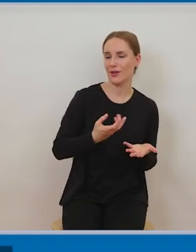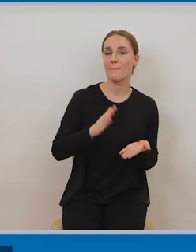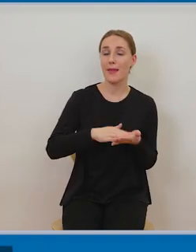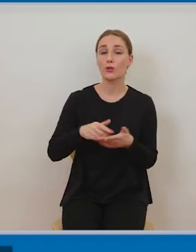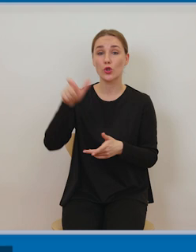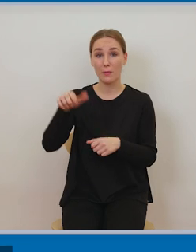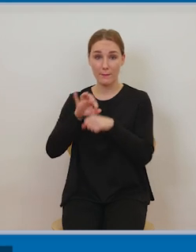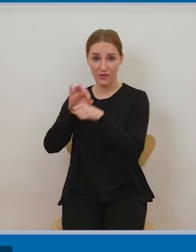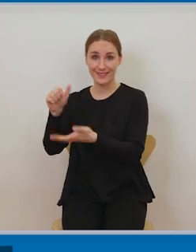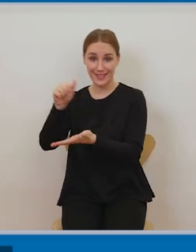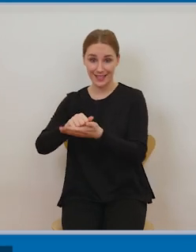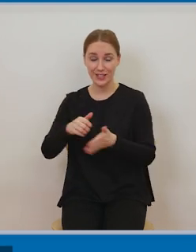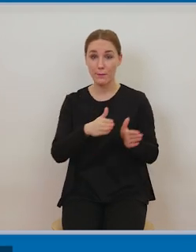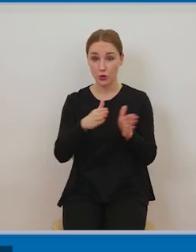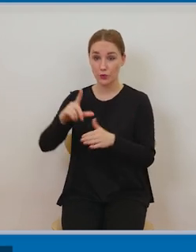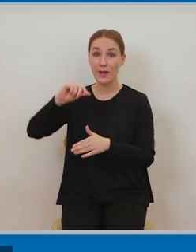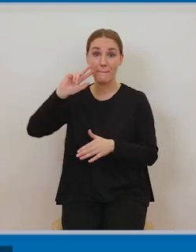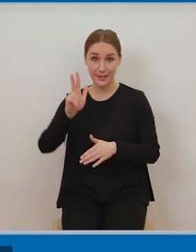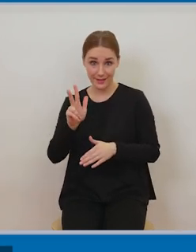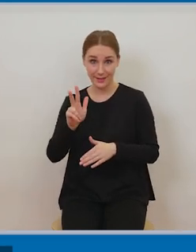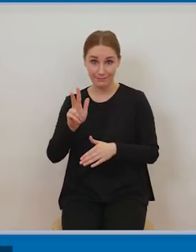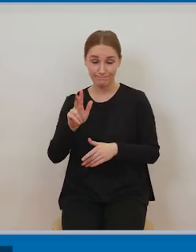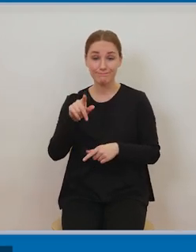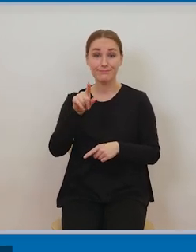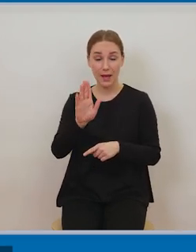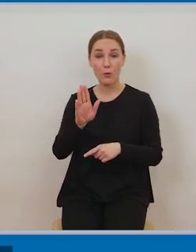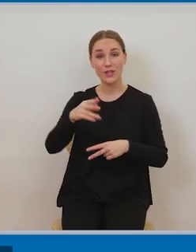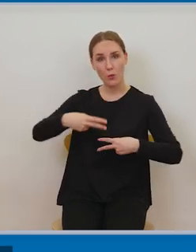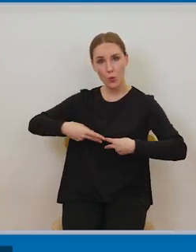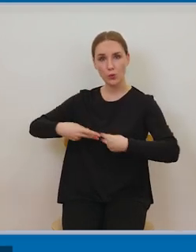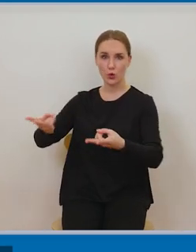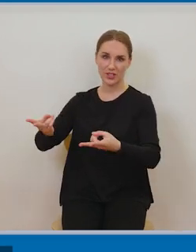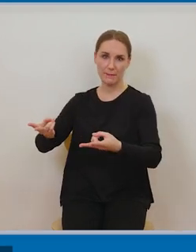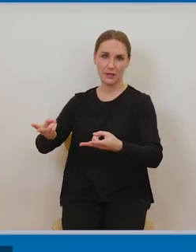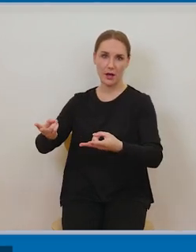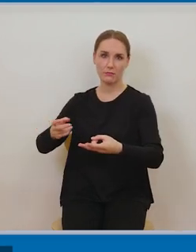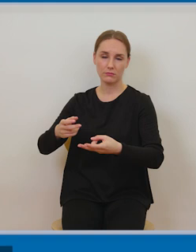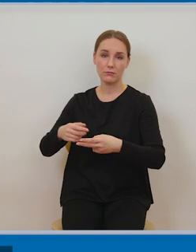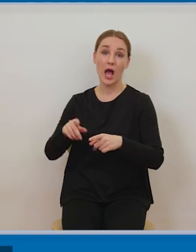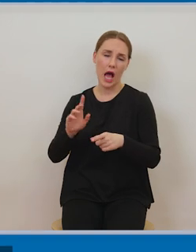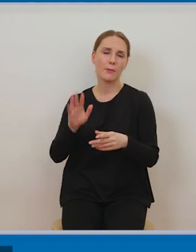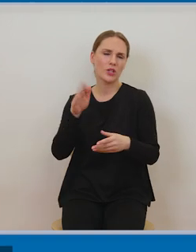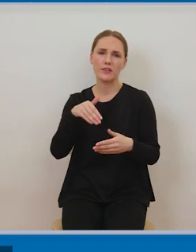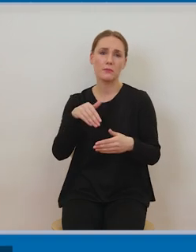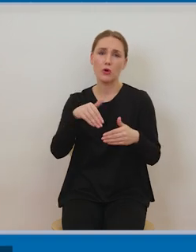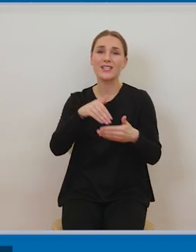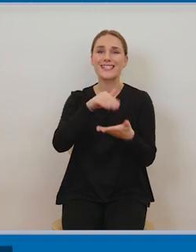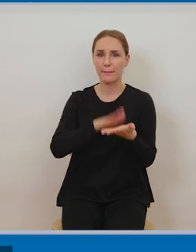Co więcej, te materiały stworzone dla osób, dostosowane dla potrzeb osób z